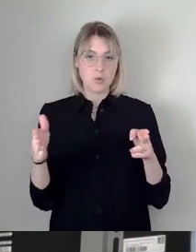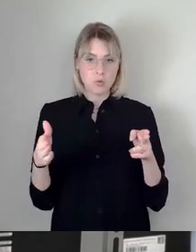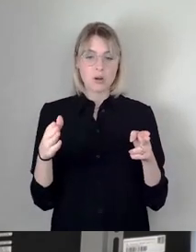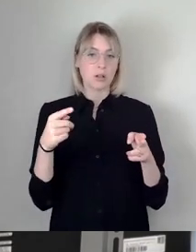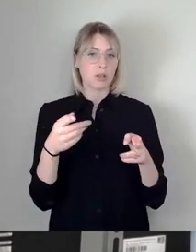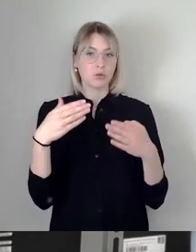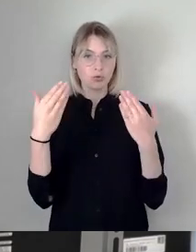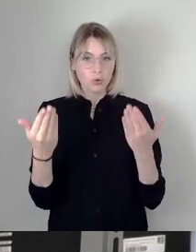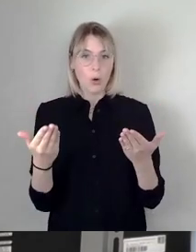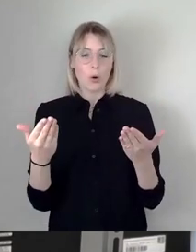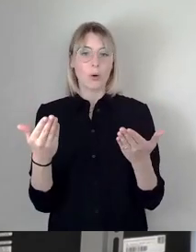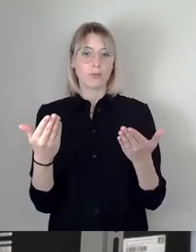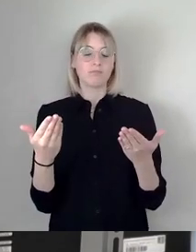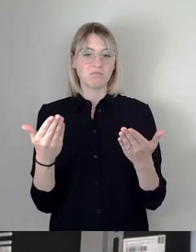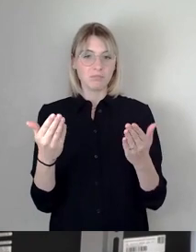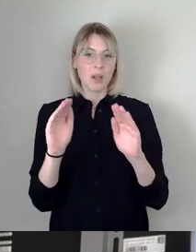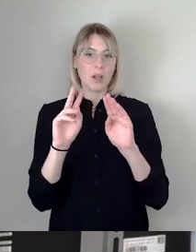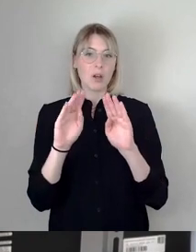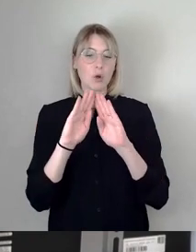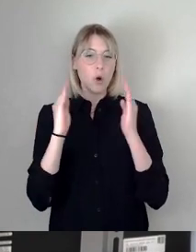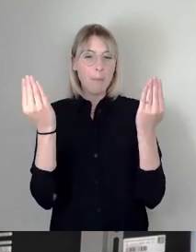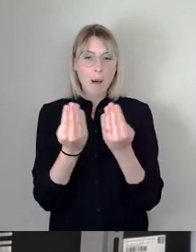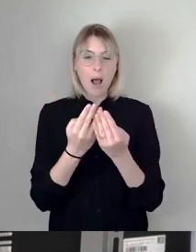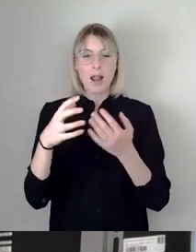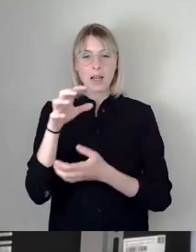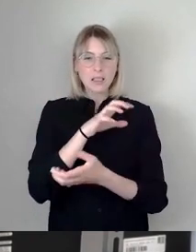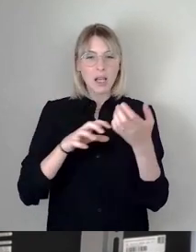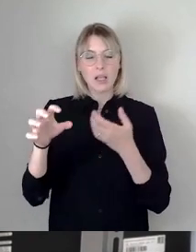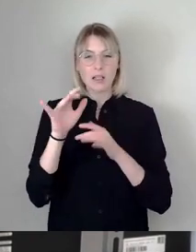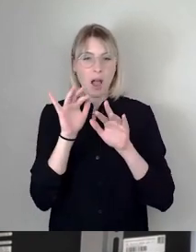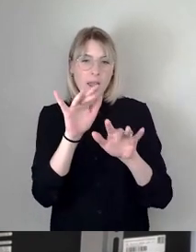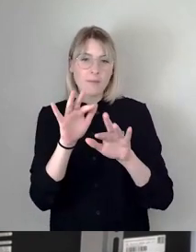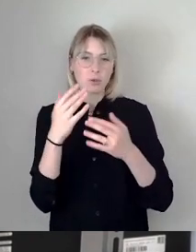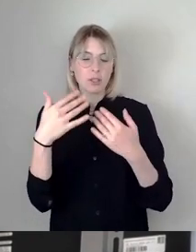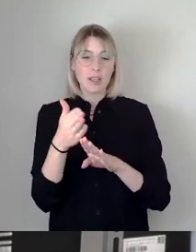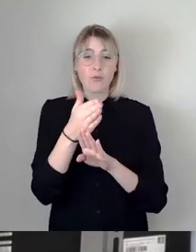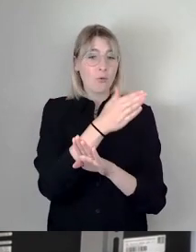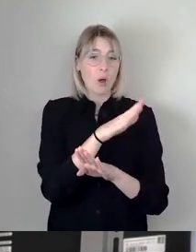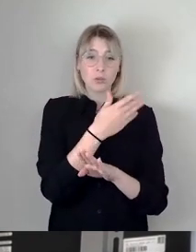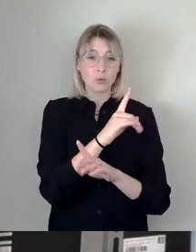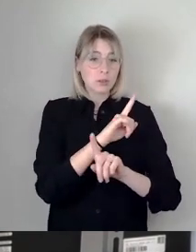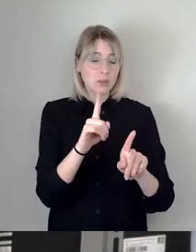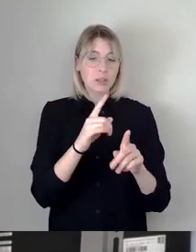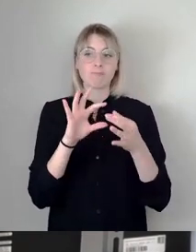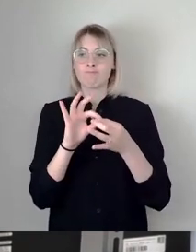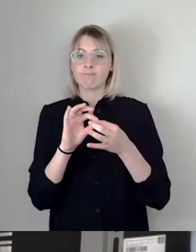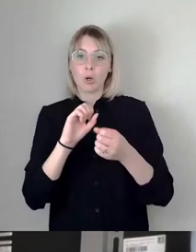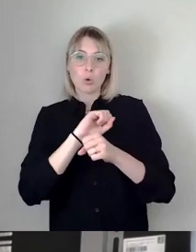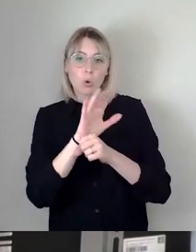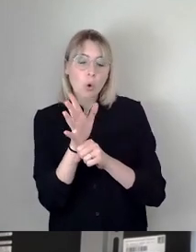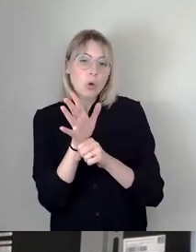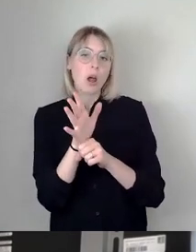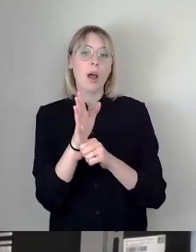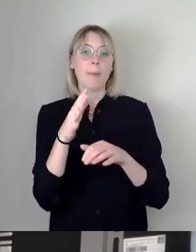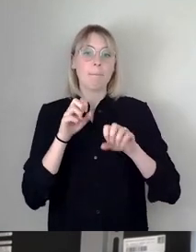von globalen Krisen beeinflusst war. Es gilt für die Corona-Pandemie genauso wie für den Ukraine-Krieg und der